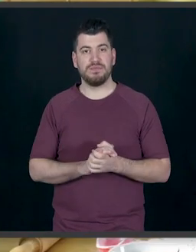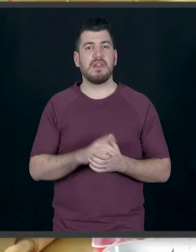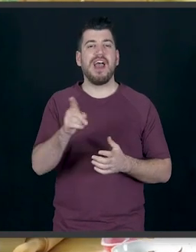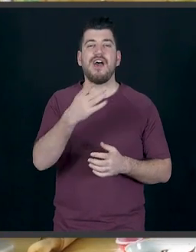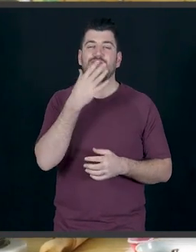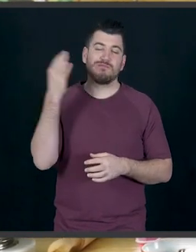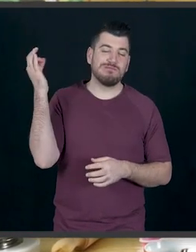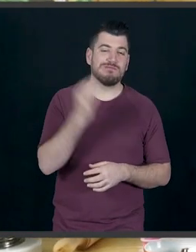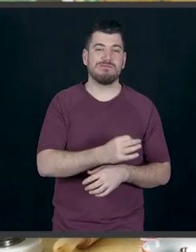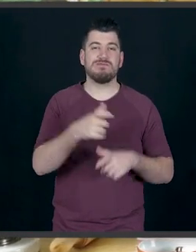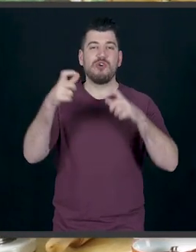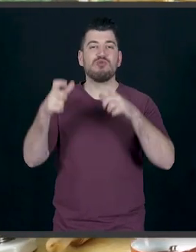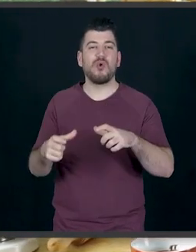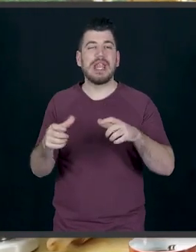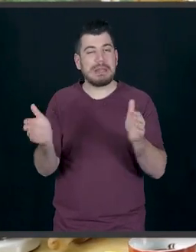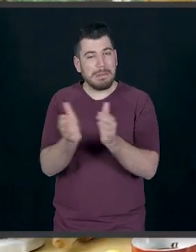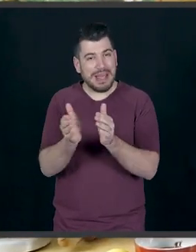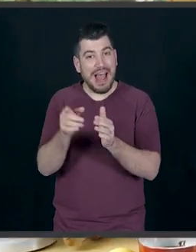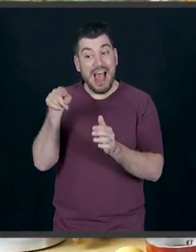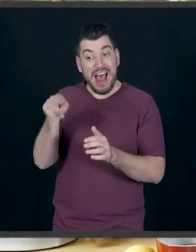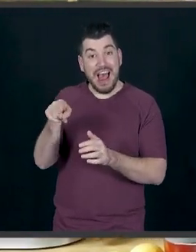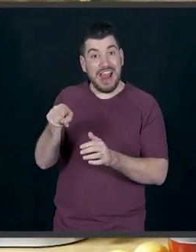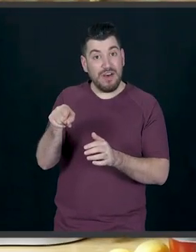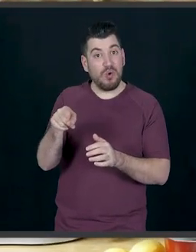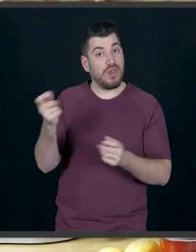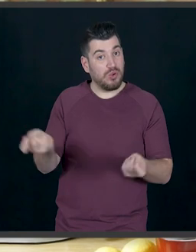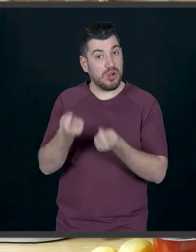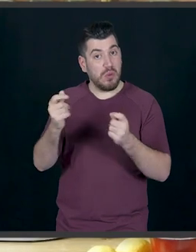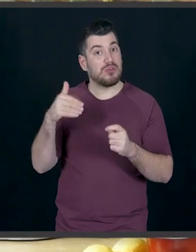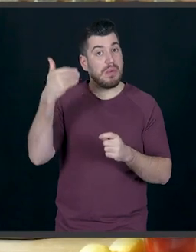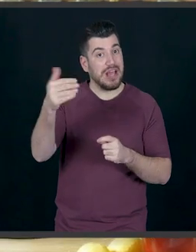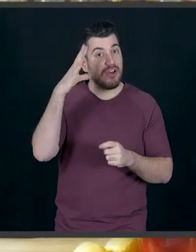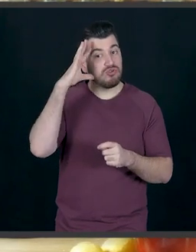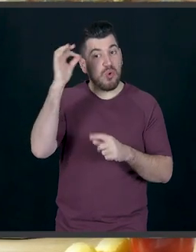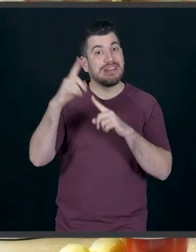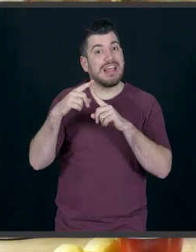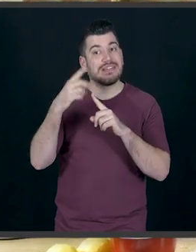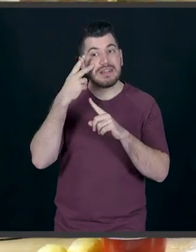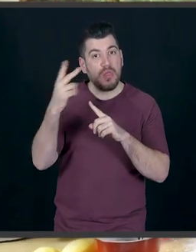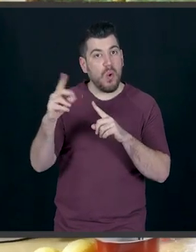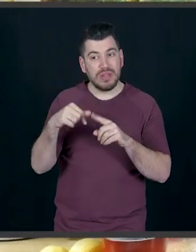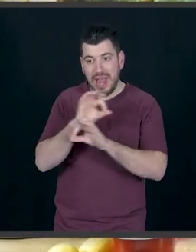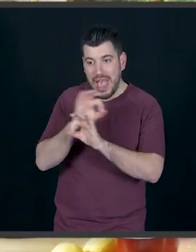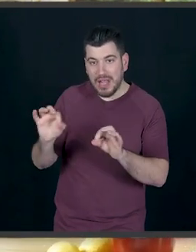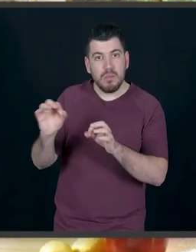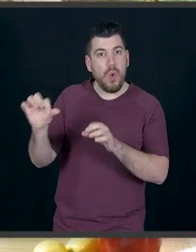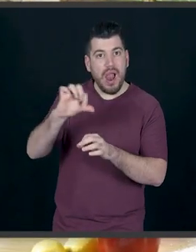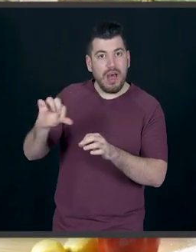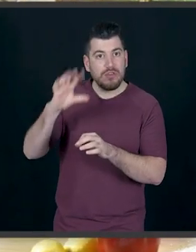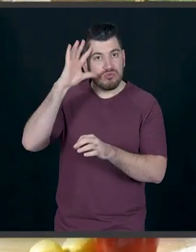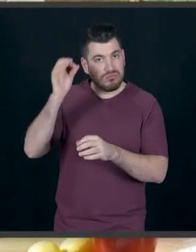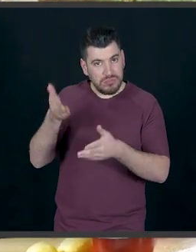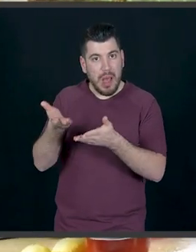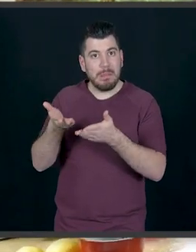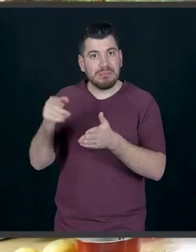εδώ γίνονται πάρα πολύ ωραία ντόνατς μικρά, αλλά αυτό το συγκεκριμένο θα το χρησιμοποιήσω μετά για τεστ στο λάδι μου, για να δω άμα είναι έτοιμο για να ψήσω το πρώτο ντόνατ.